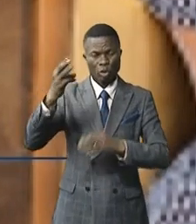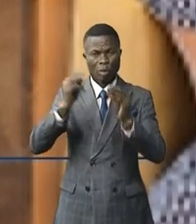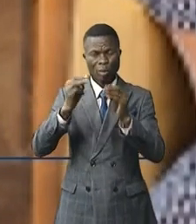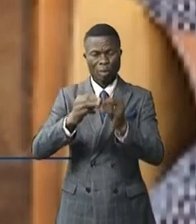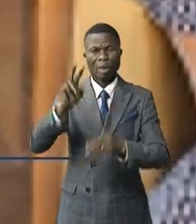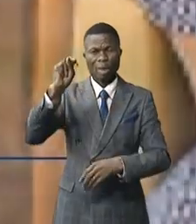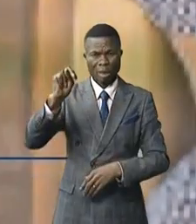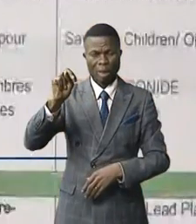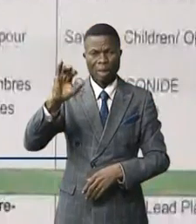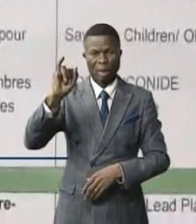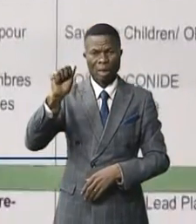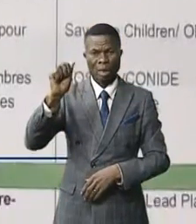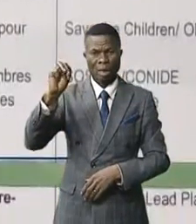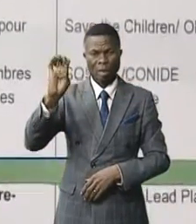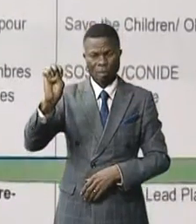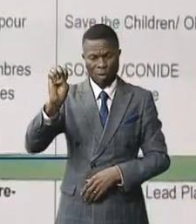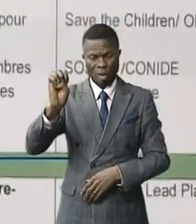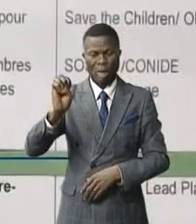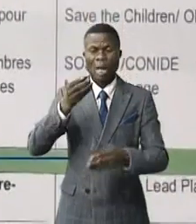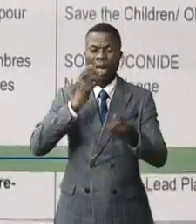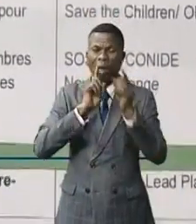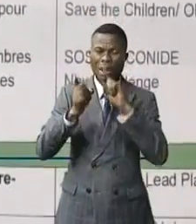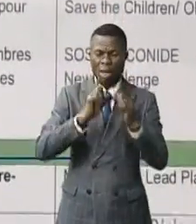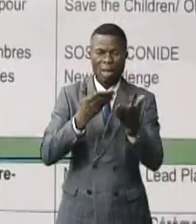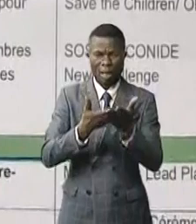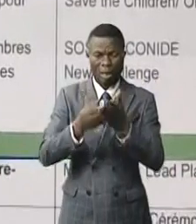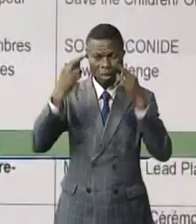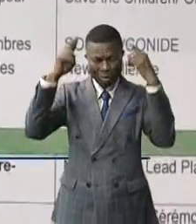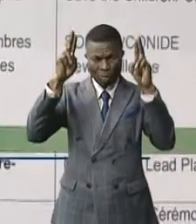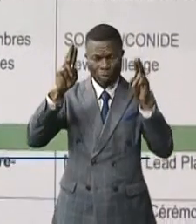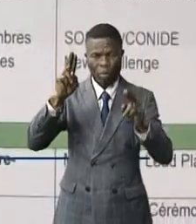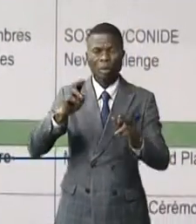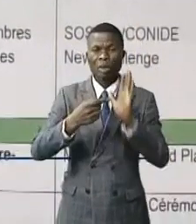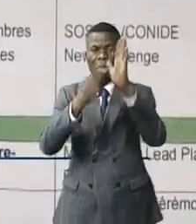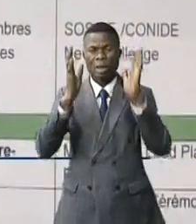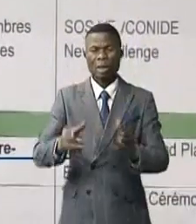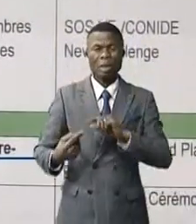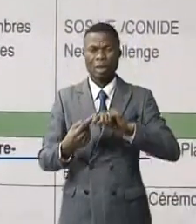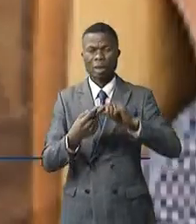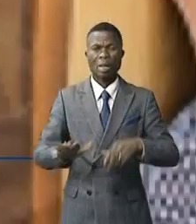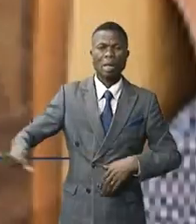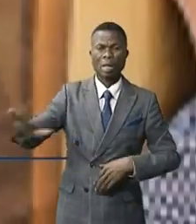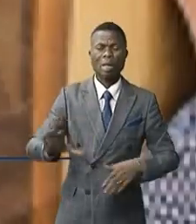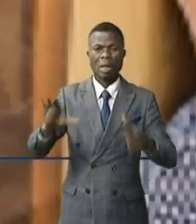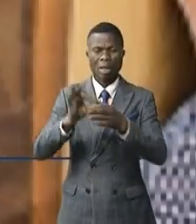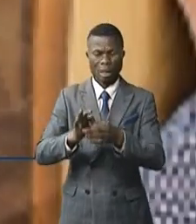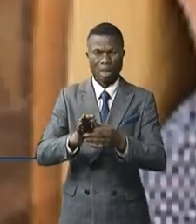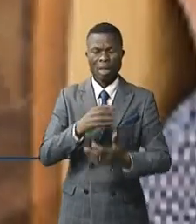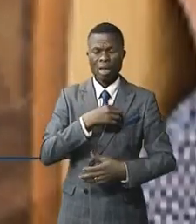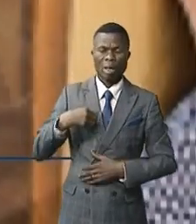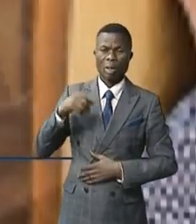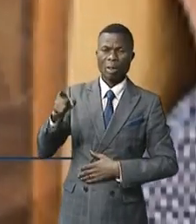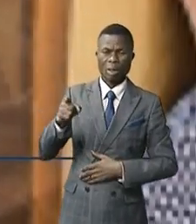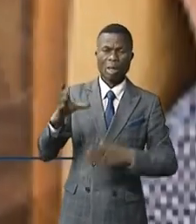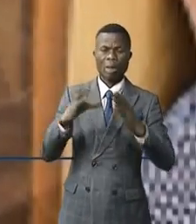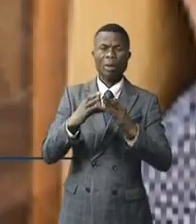de Niamey. Signalons aussi ces échanges réussis entre la représentante spéciale des Nations Unies, Najat Matla,